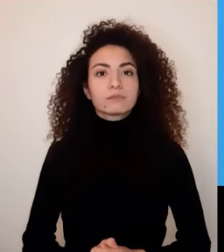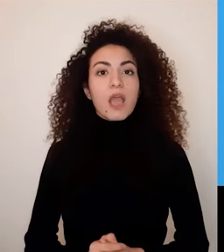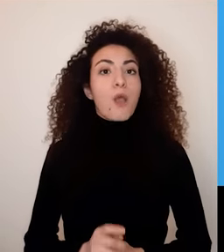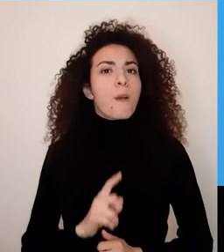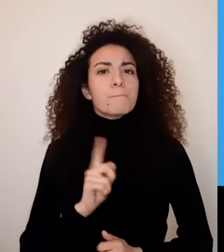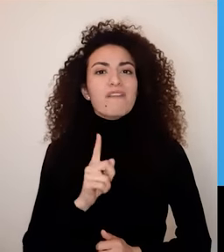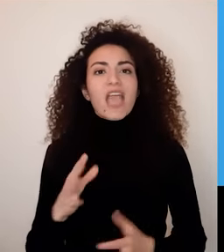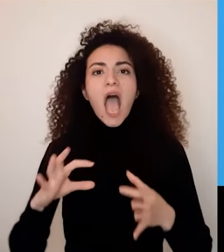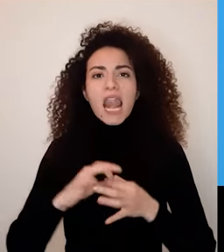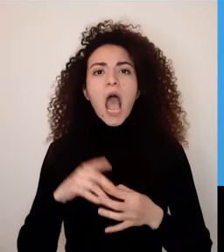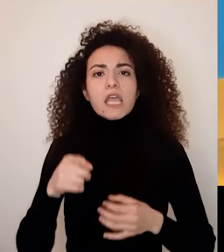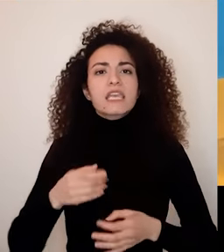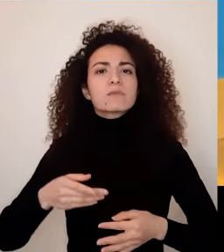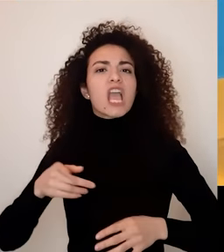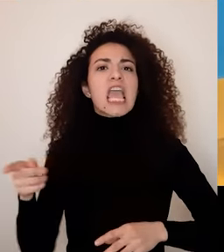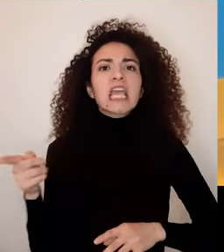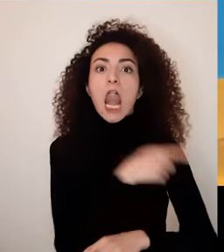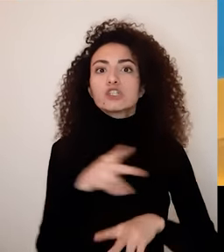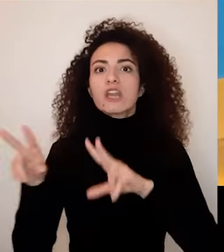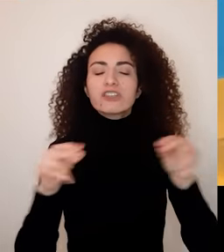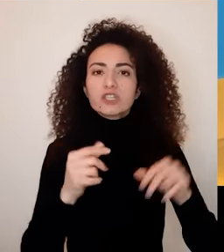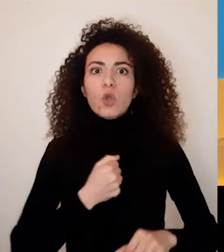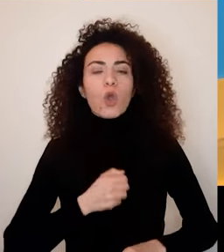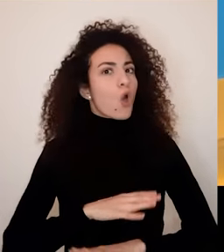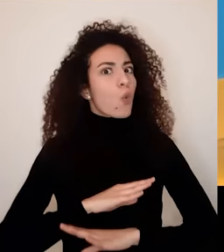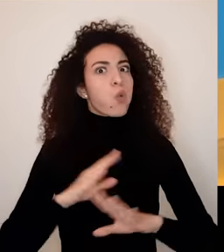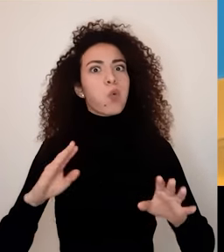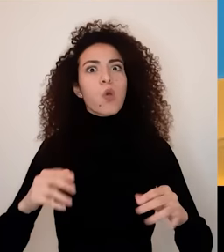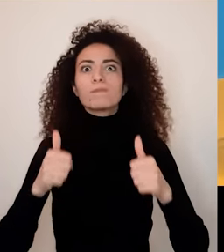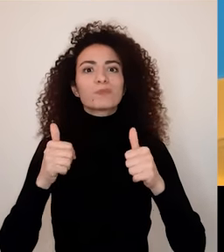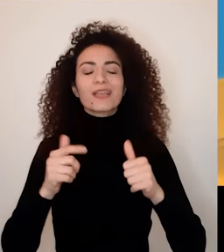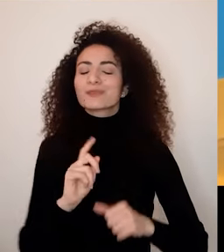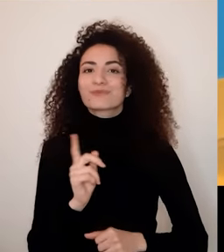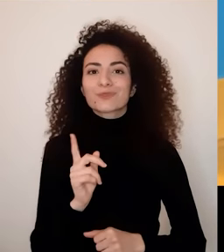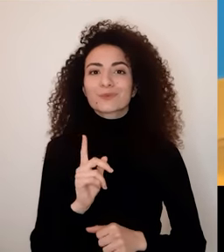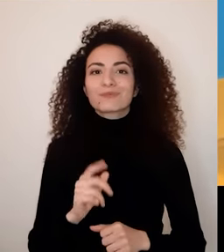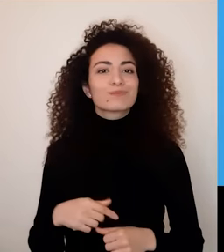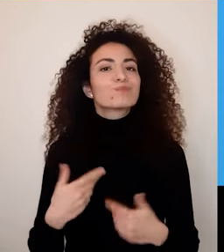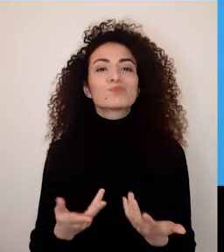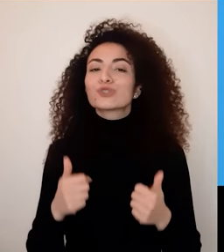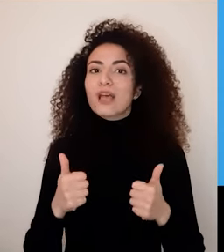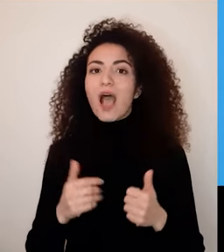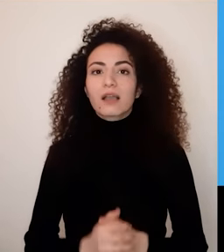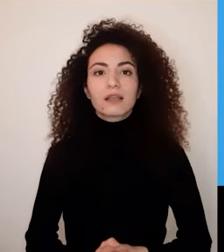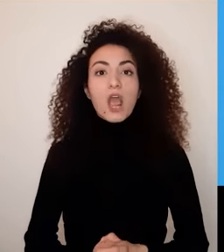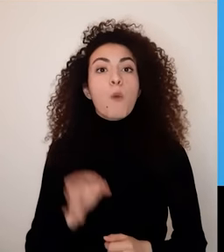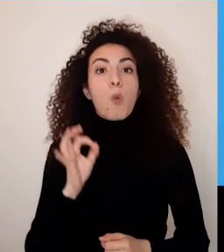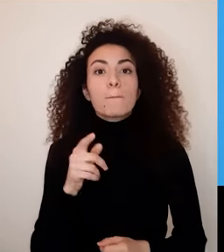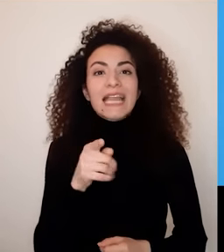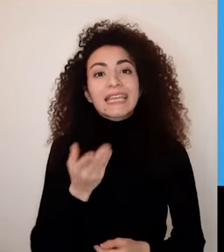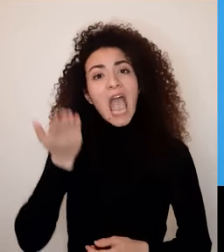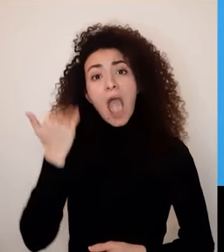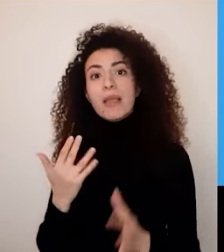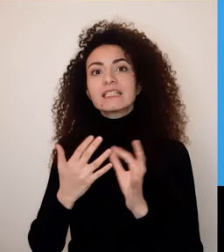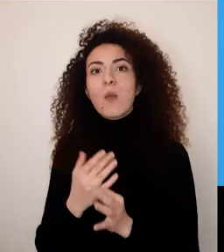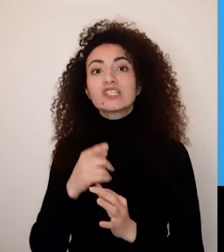وعدة أمور أخرى بس كمان لا يوجد علاقة يمكن تجاوب على كل شيء انطلاقا من المبدأ حنحكي